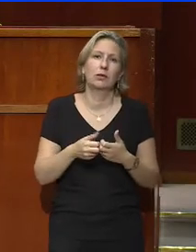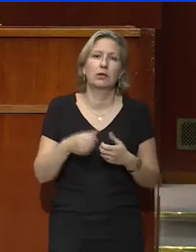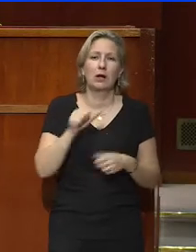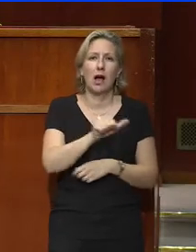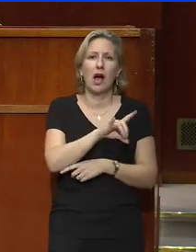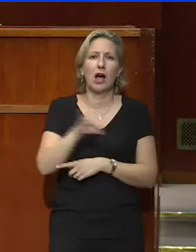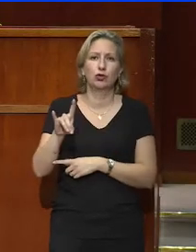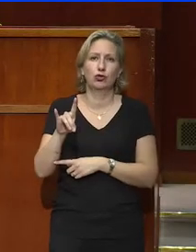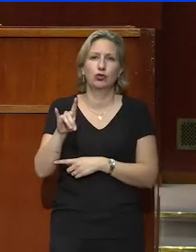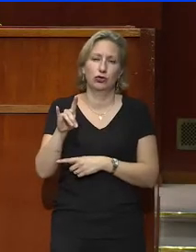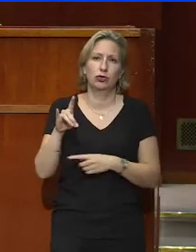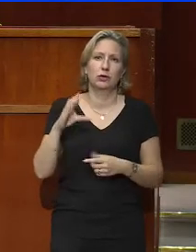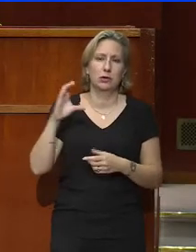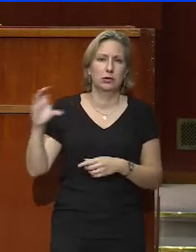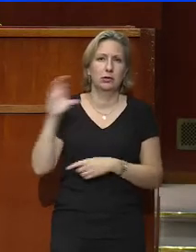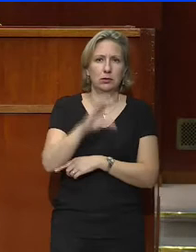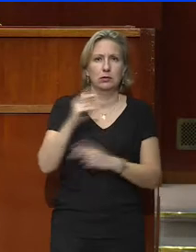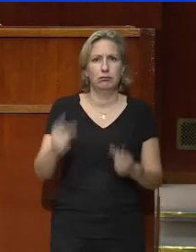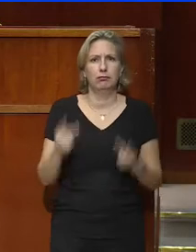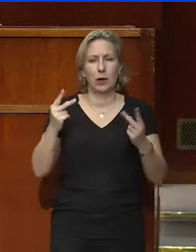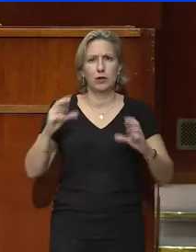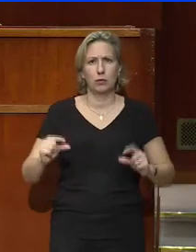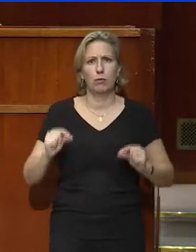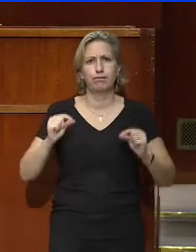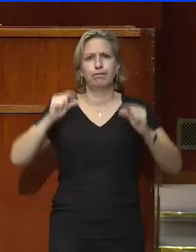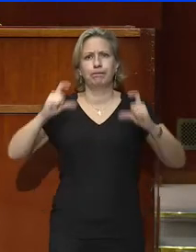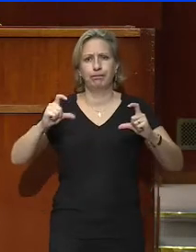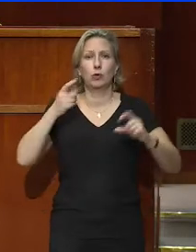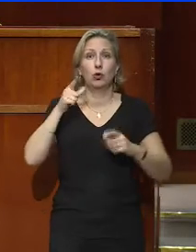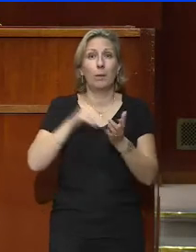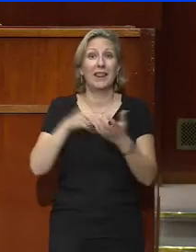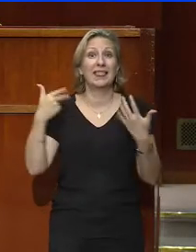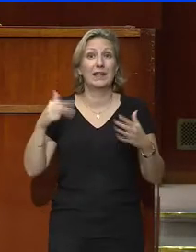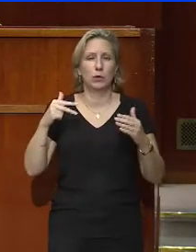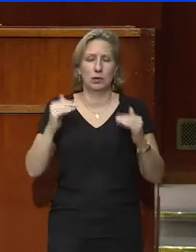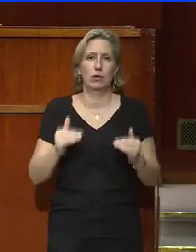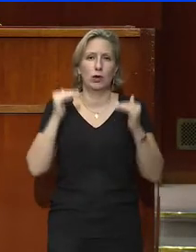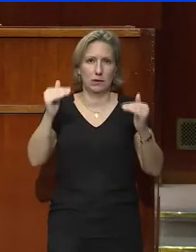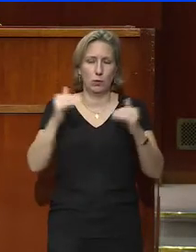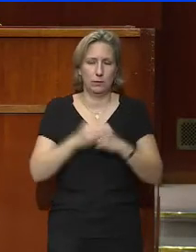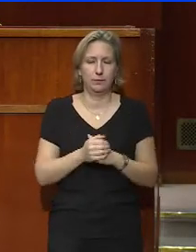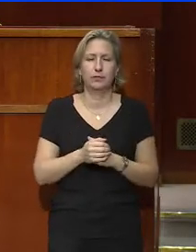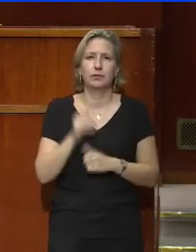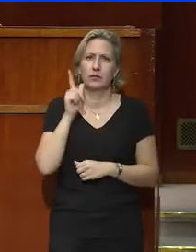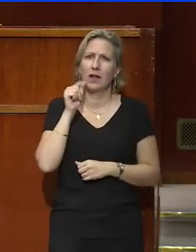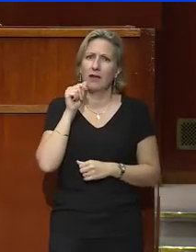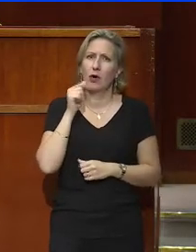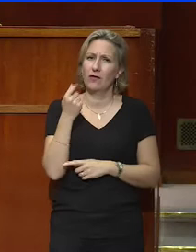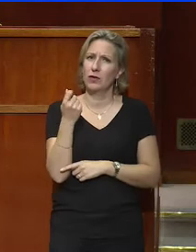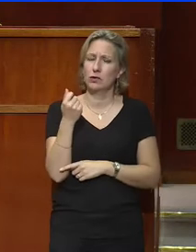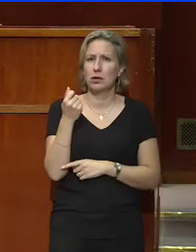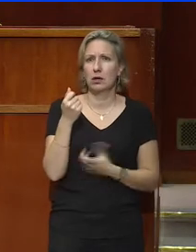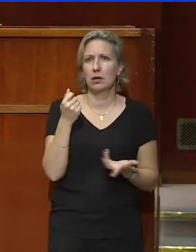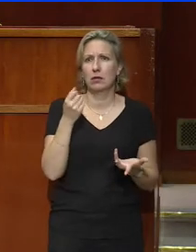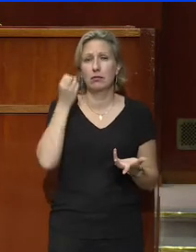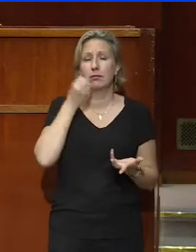adulte handicapé et du minimum vieillesse. Elle interviendra en 2018. Ces efforts financiers sont salutaires,